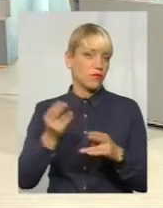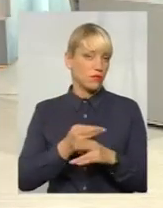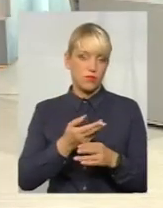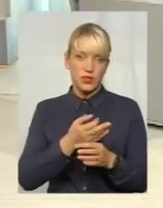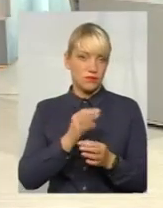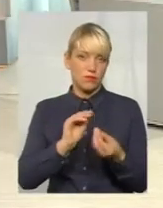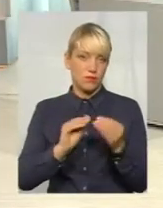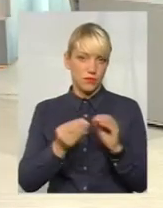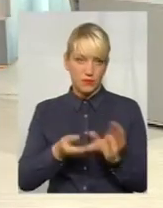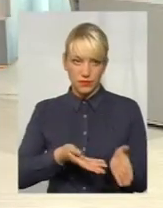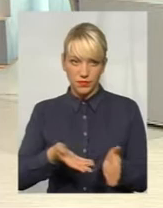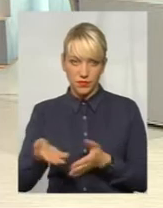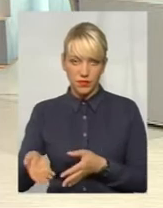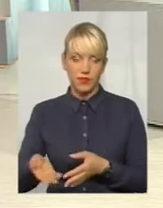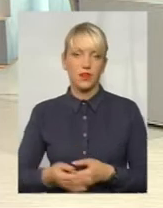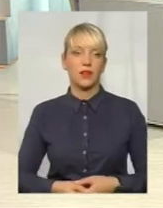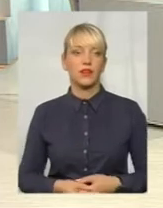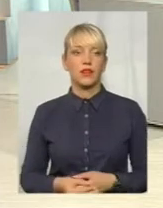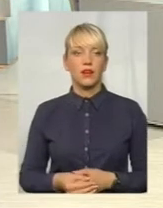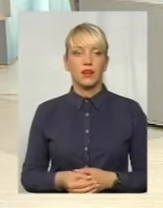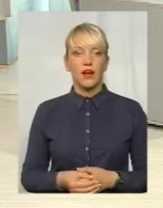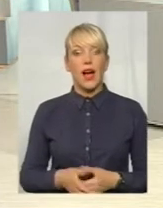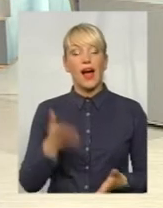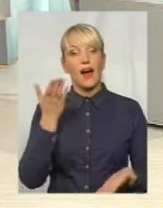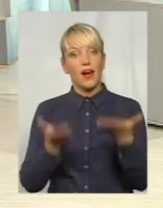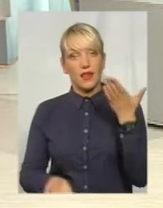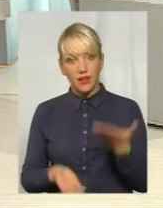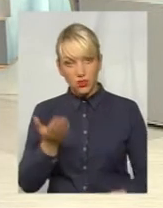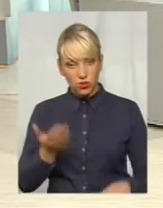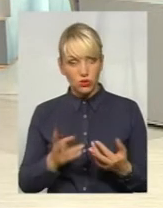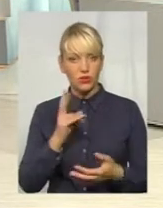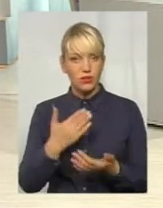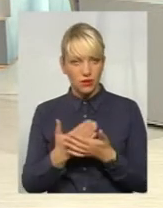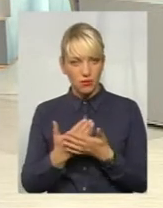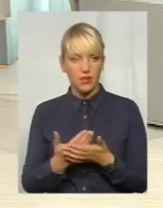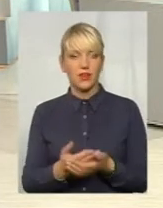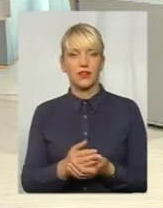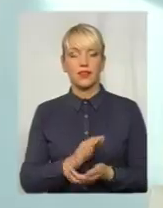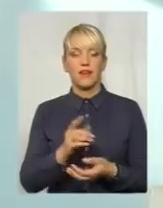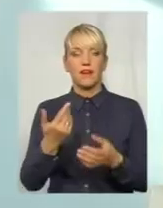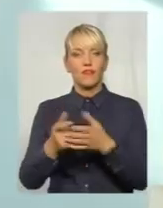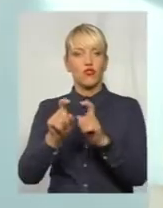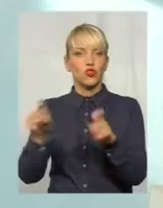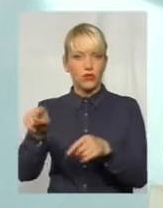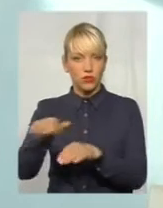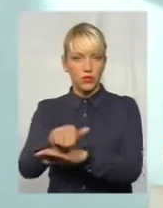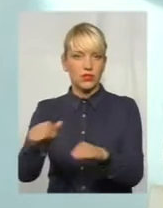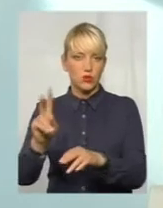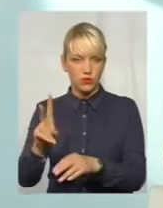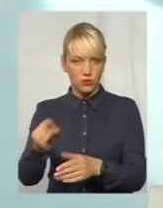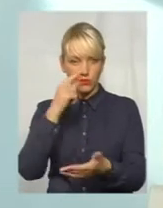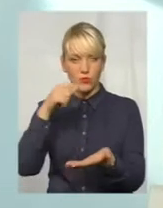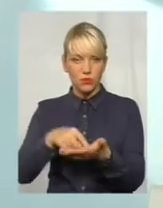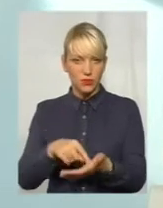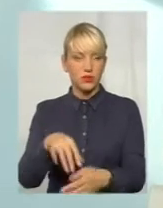Це так науково називається проба МАНТУ. У разі, якщо, наприклад, не дай Боже, в цьому колективі є випадок захворювання на